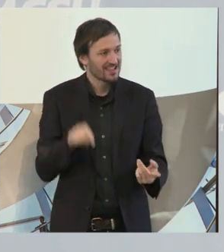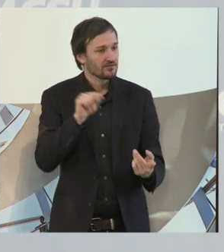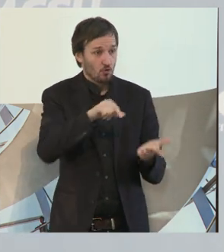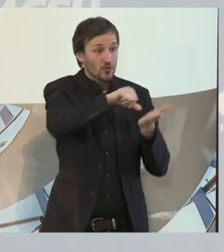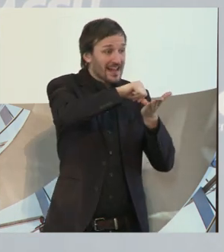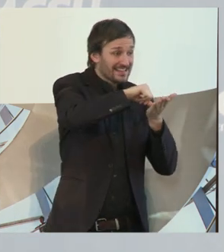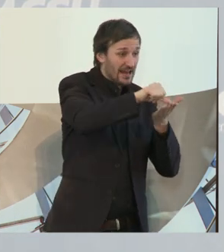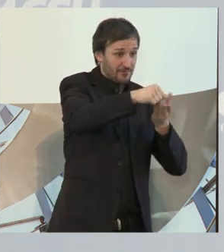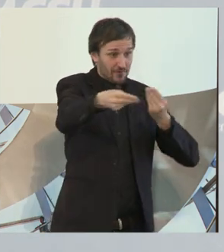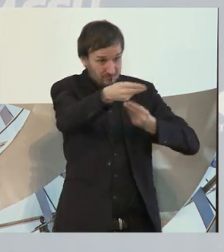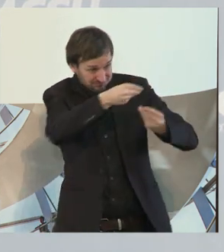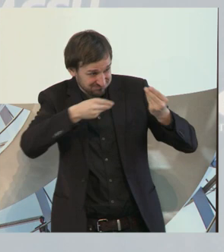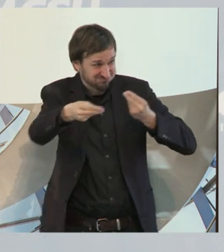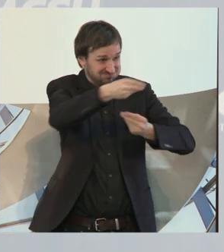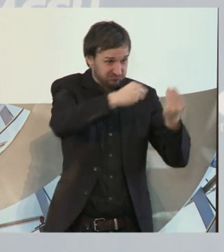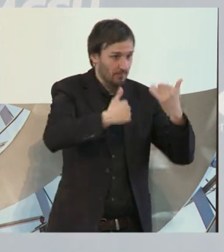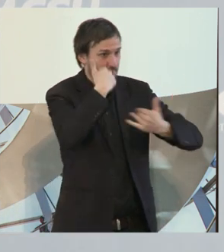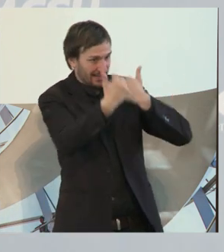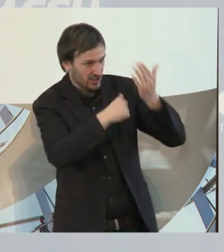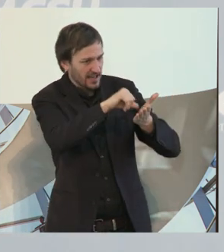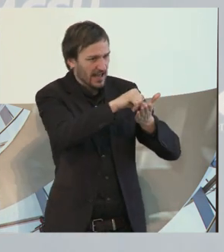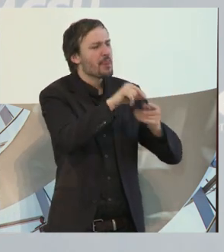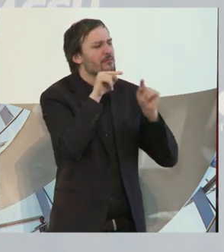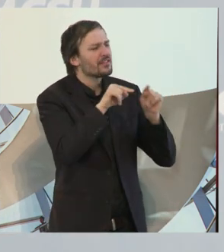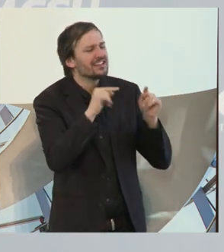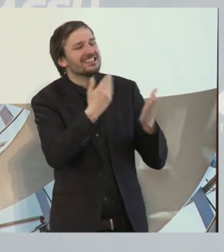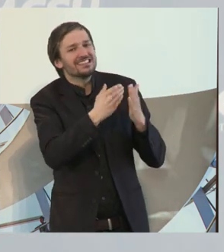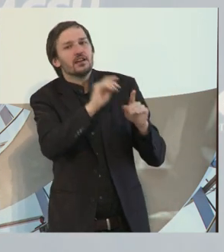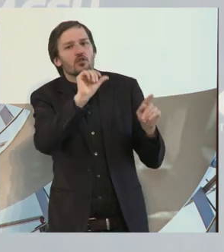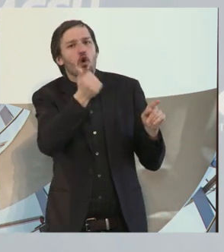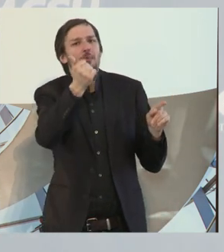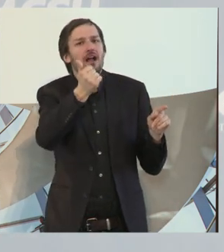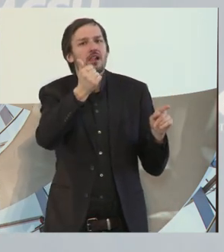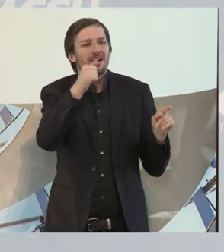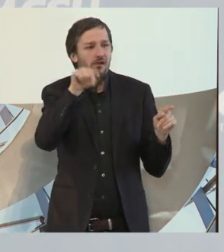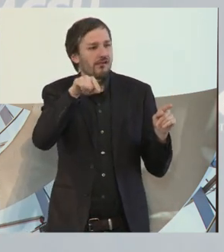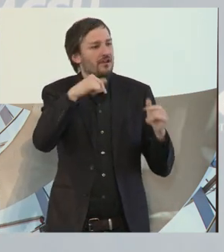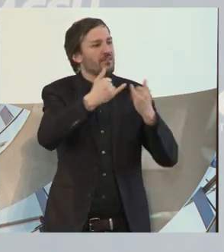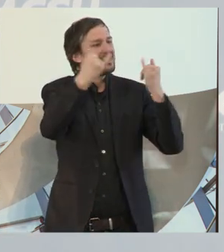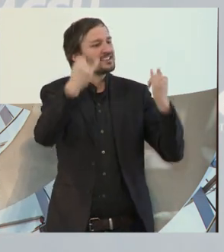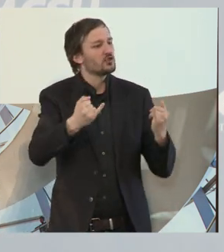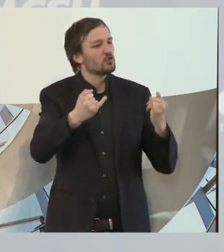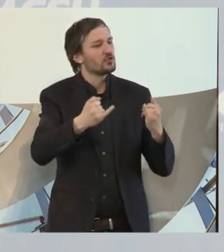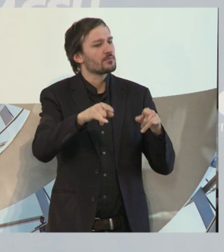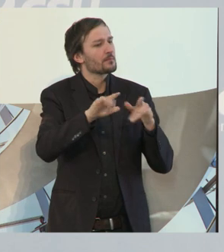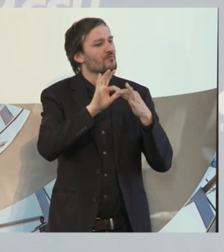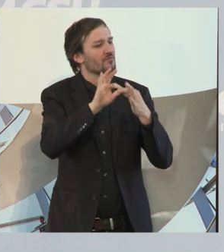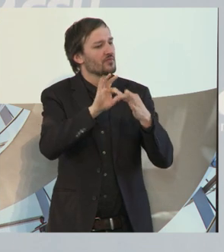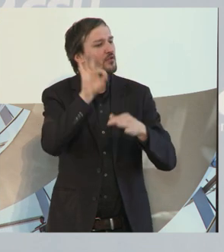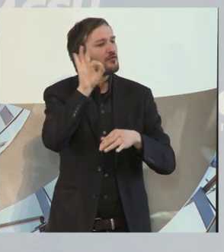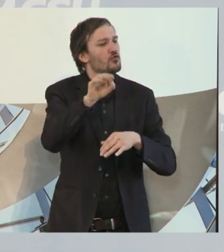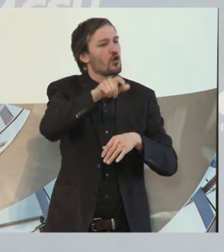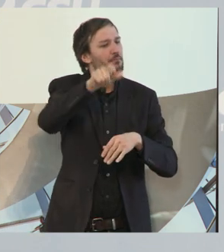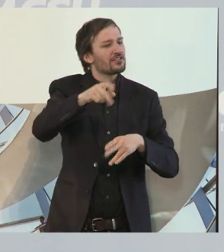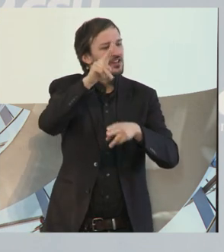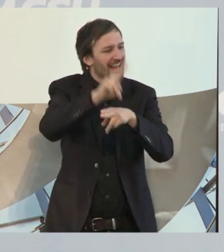Genf dann auch verhandelt und berichtet wird, dass wir beispielsweise unsere Institution, die Institution für Menschenrechte auch mit dem